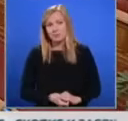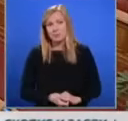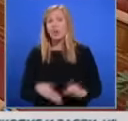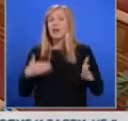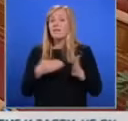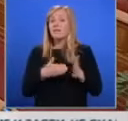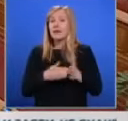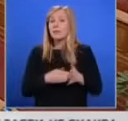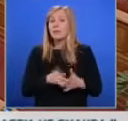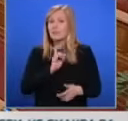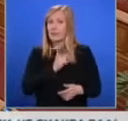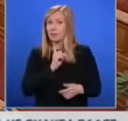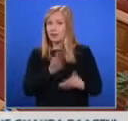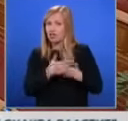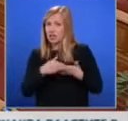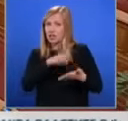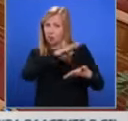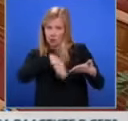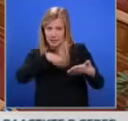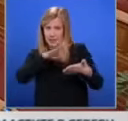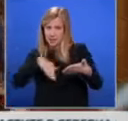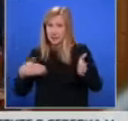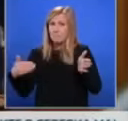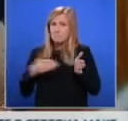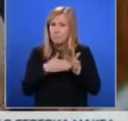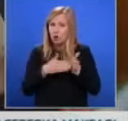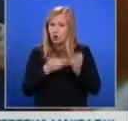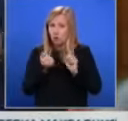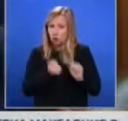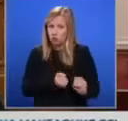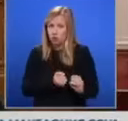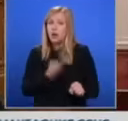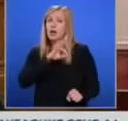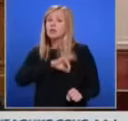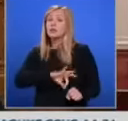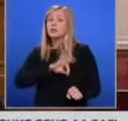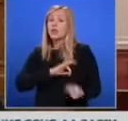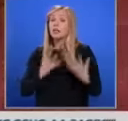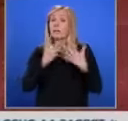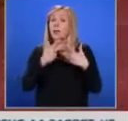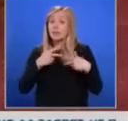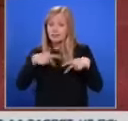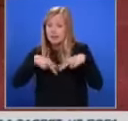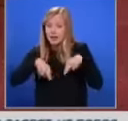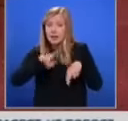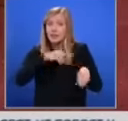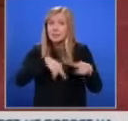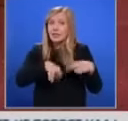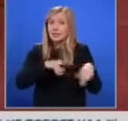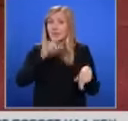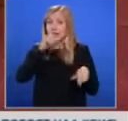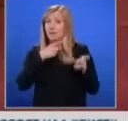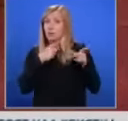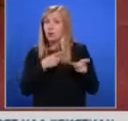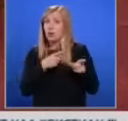Въпреки забережките, че част от текстовете вероятно са противоконституционни, резултатът, че механизмът за разследване на главния прокурор ще мине на първо